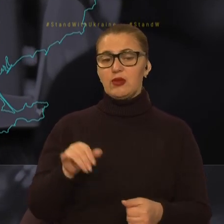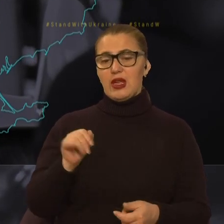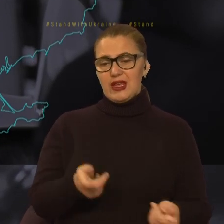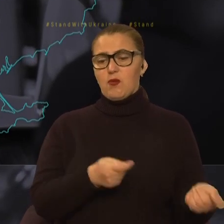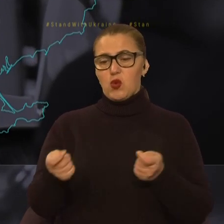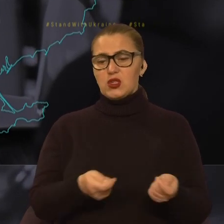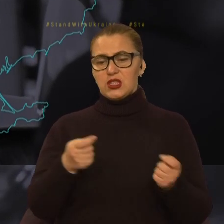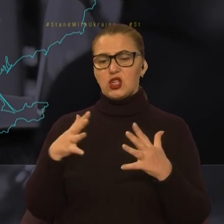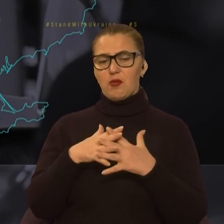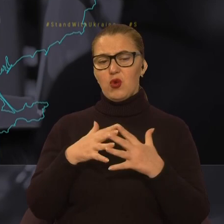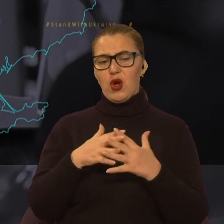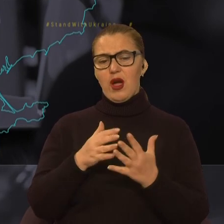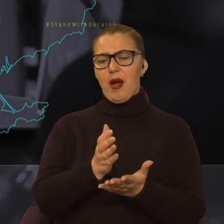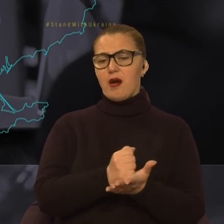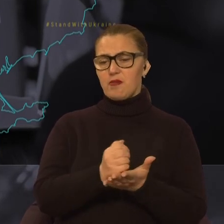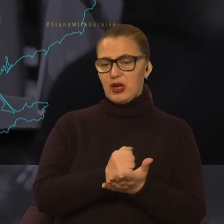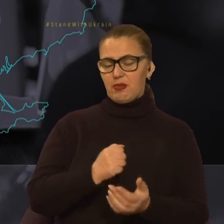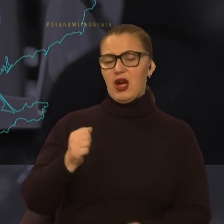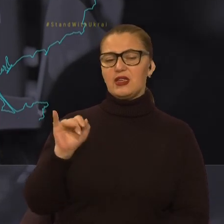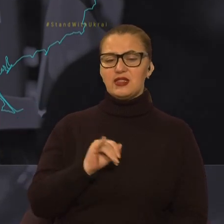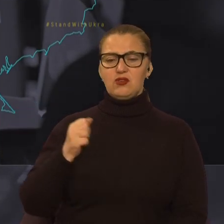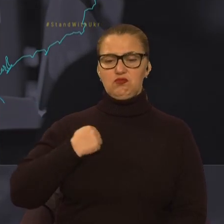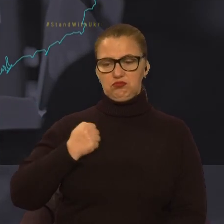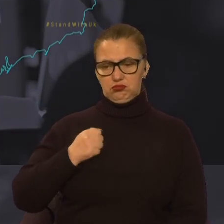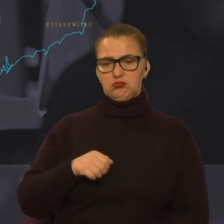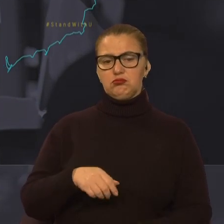боєприпасів з особового складу в Бахмуту відбувається нормально.